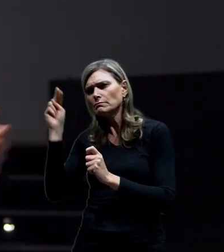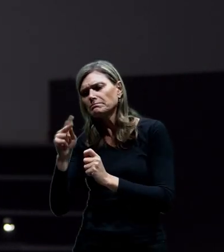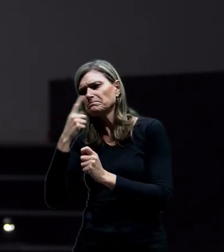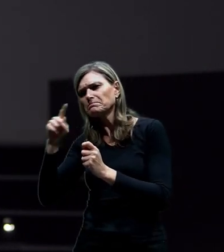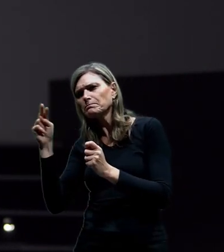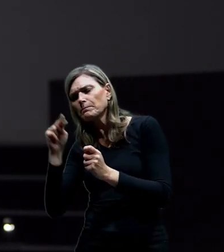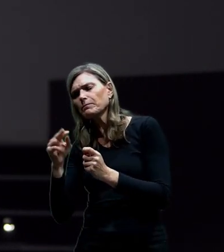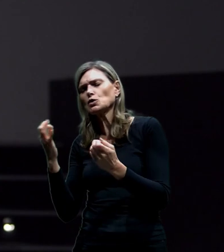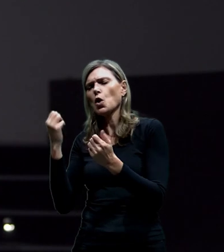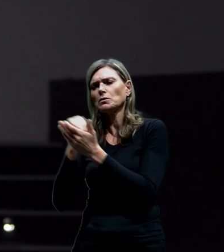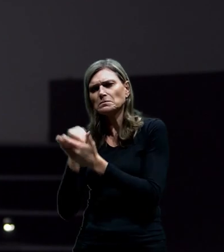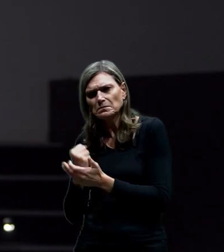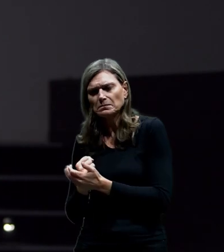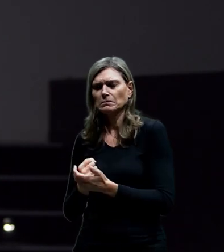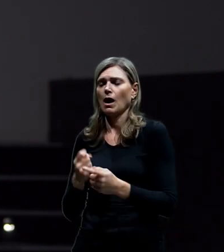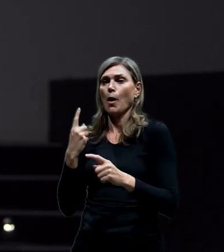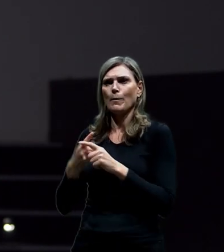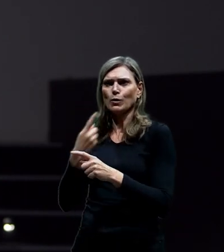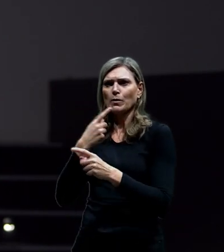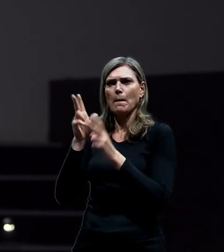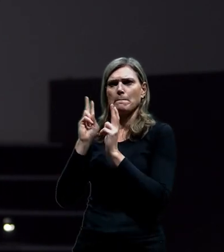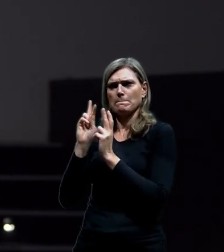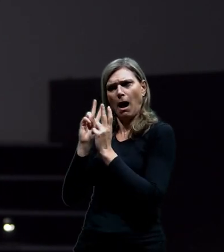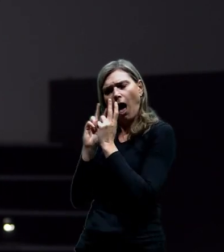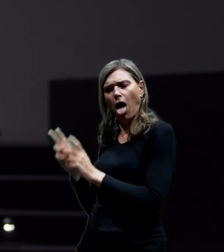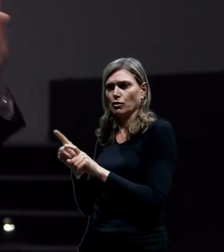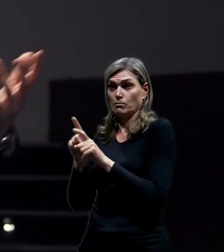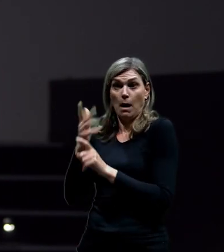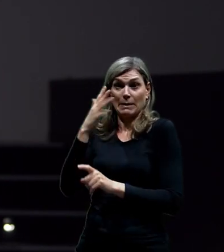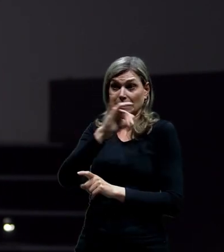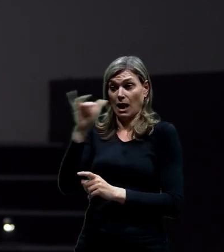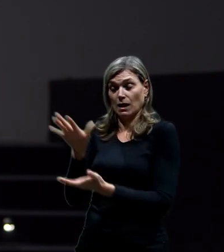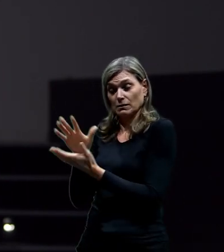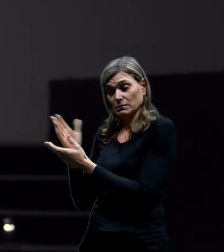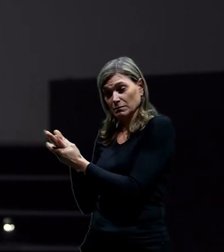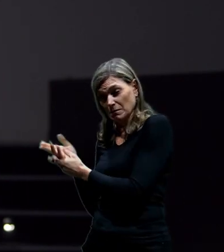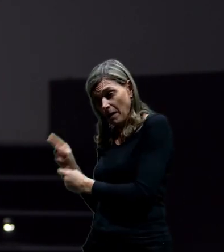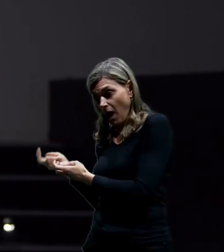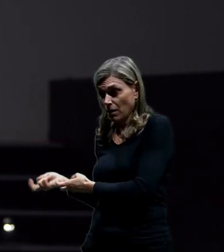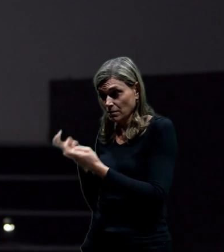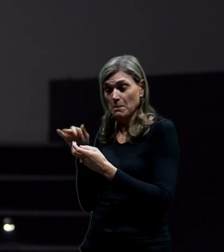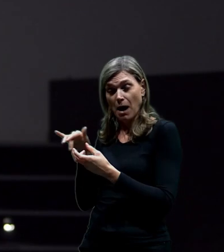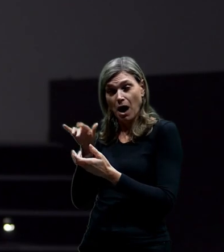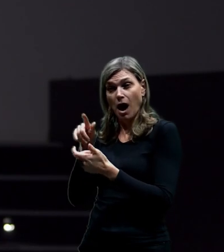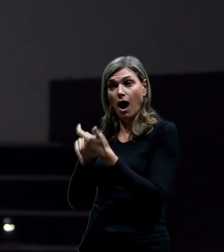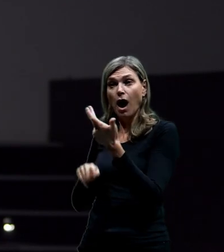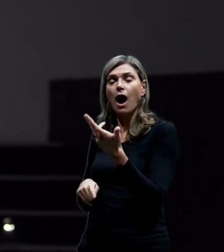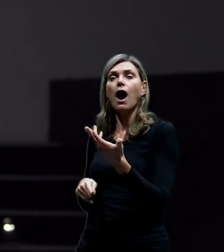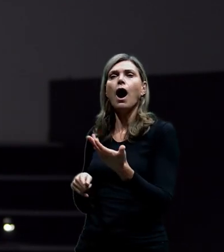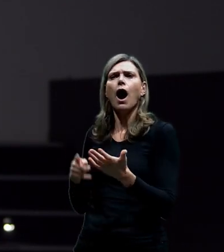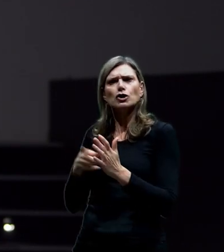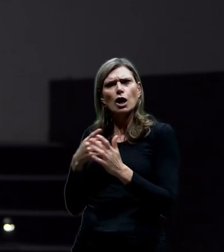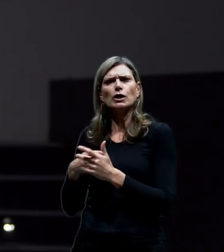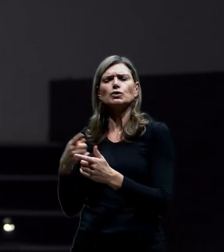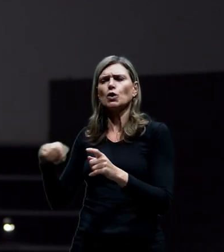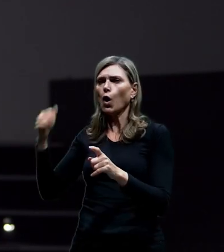plánů, které jsou staré 50 let, nebo z principů, které jsou staré 50 let. Často se tady opakuje